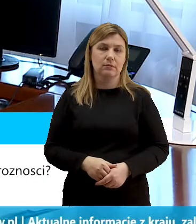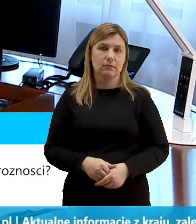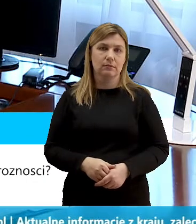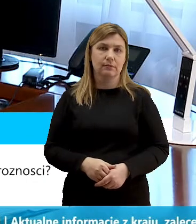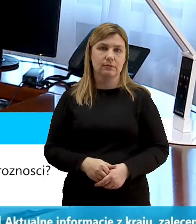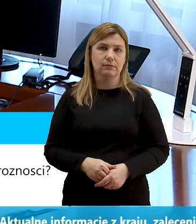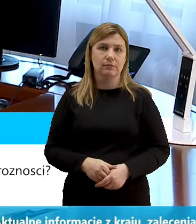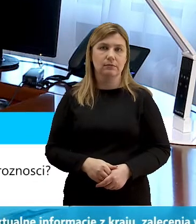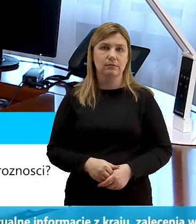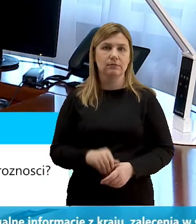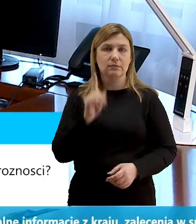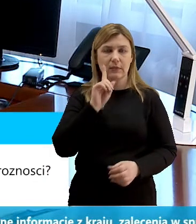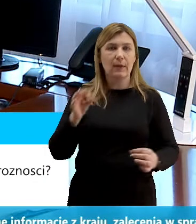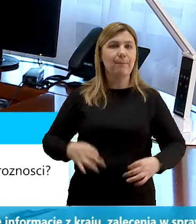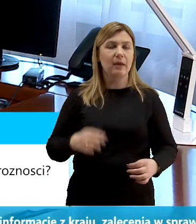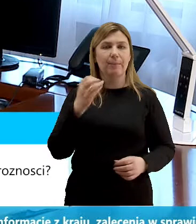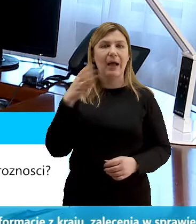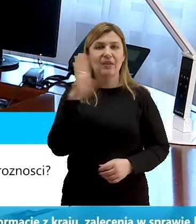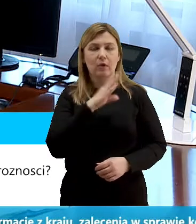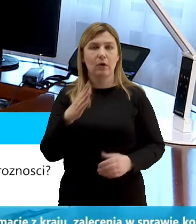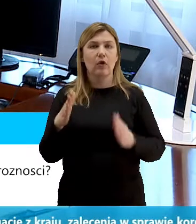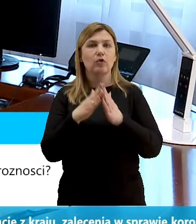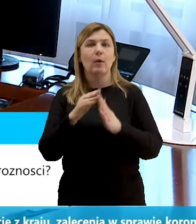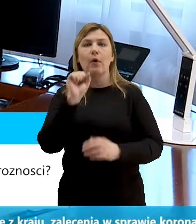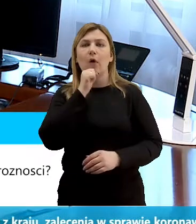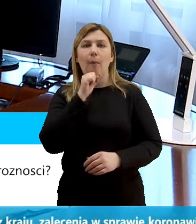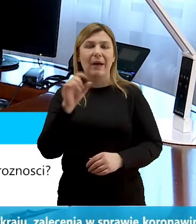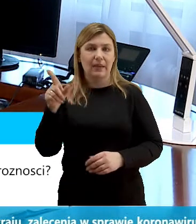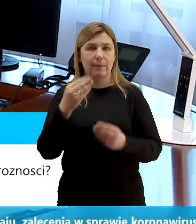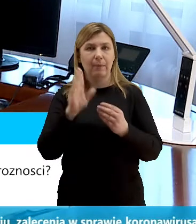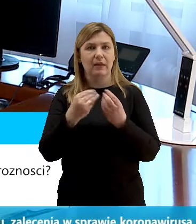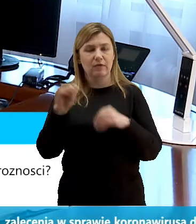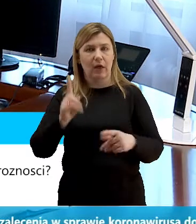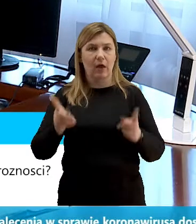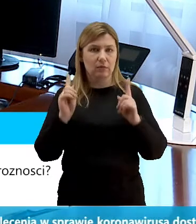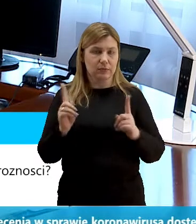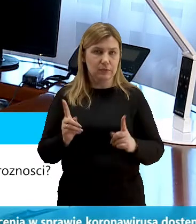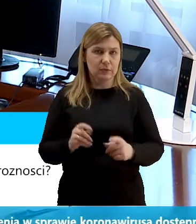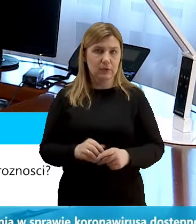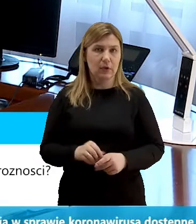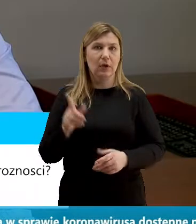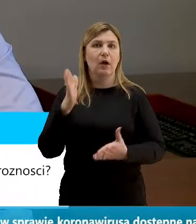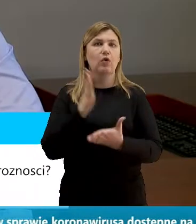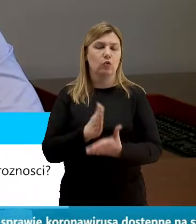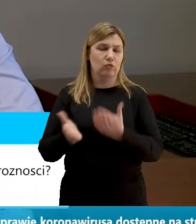Pan Mateusz pyta czy w domu kombatanta na czas wirusa będą zwiększone środki ostrożności proszę Państwa już to zrobiliśmy dawno